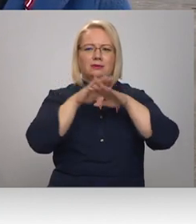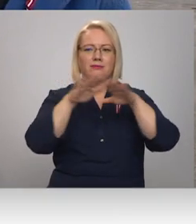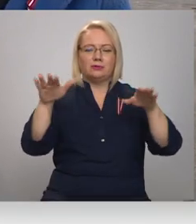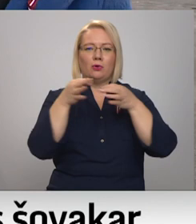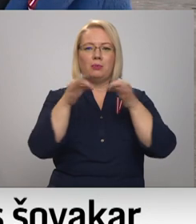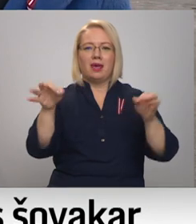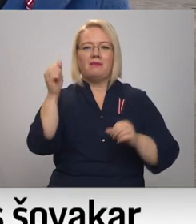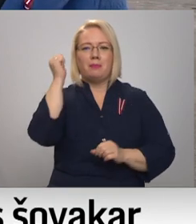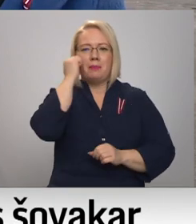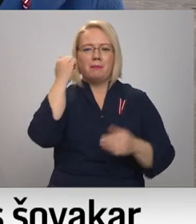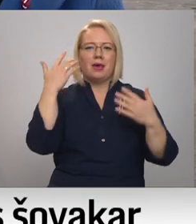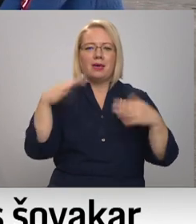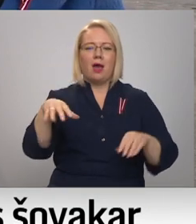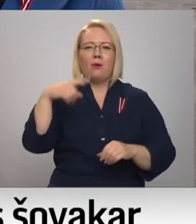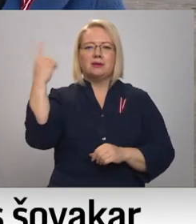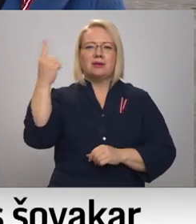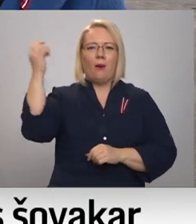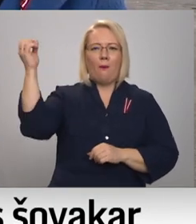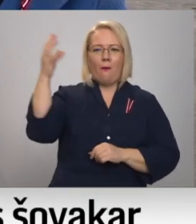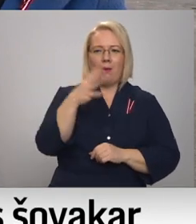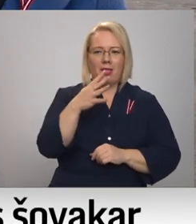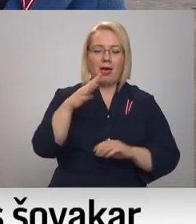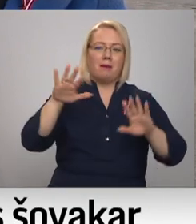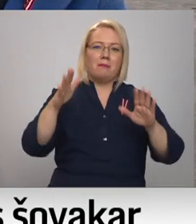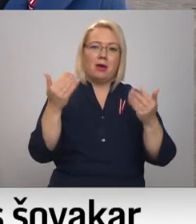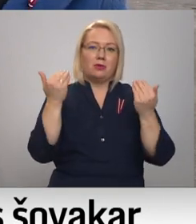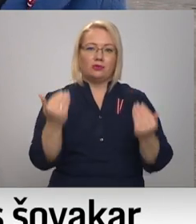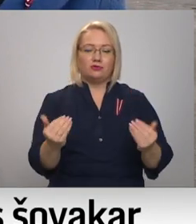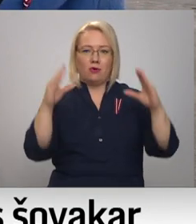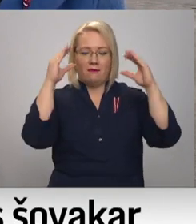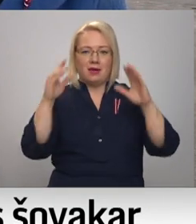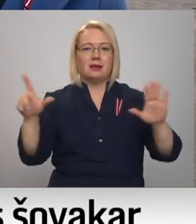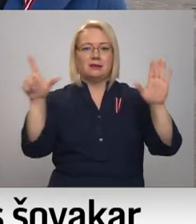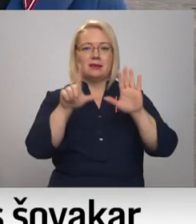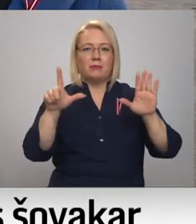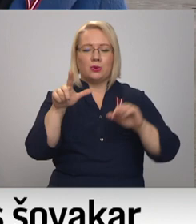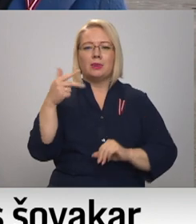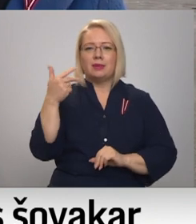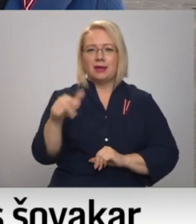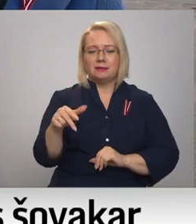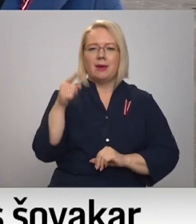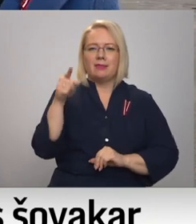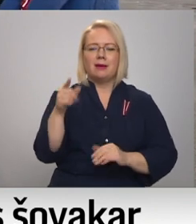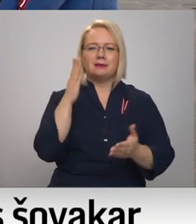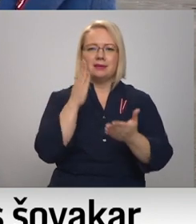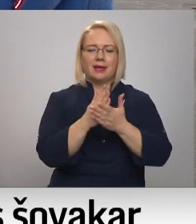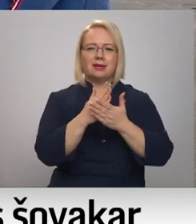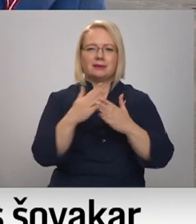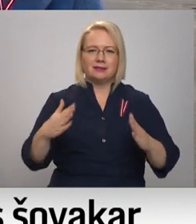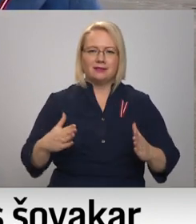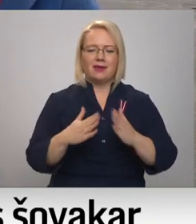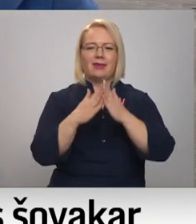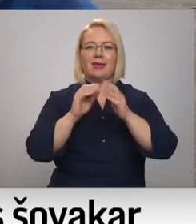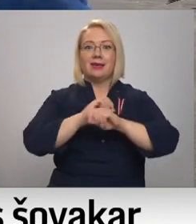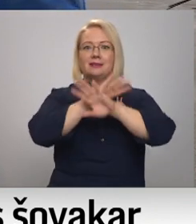piemieneklis jau ir saules apspīdēts. Bet šovakar, 19.30, tas tik svinīgi arī